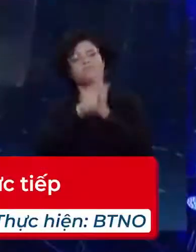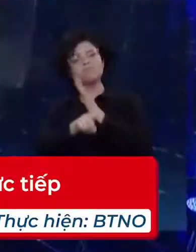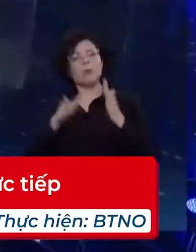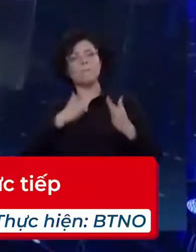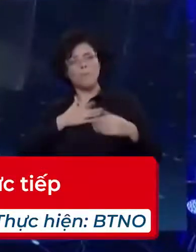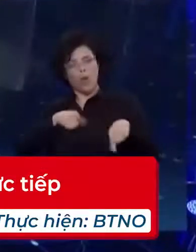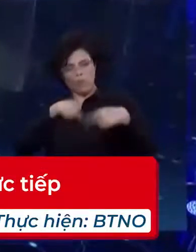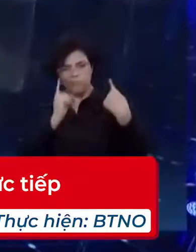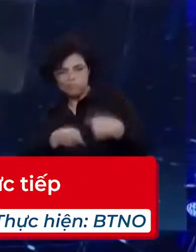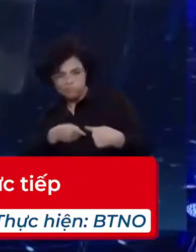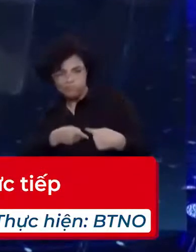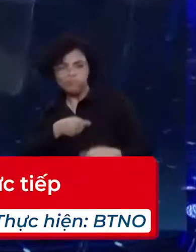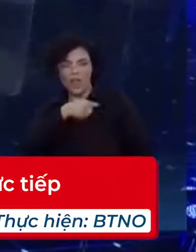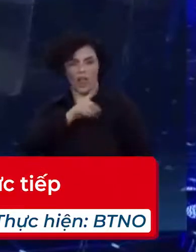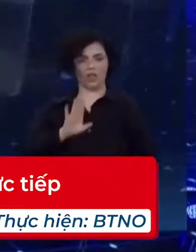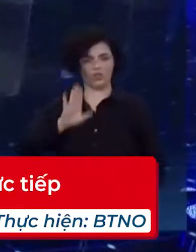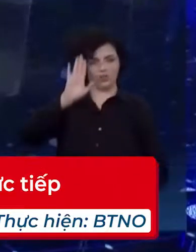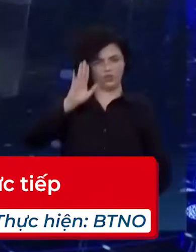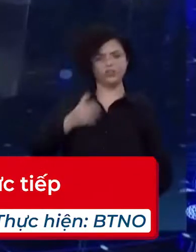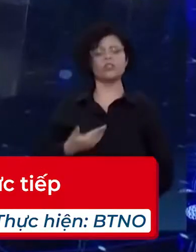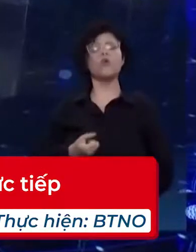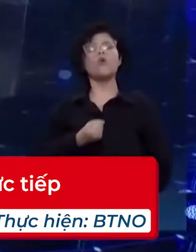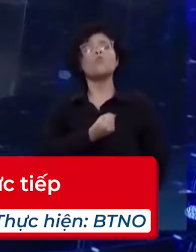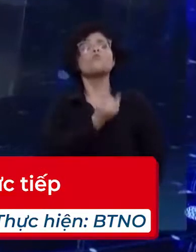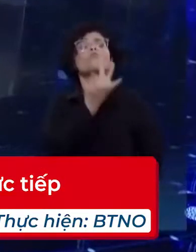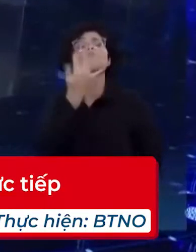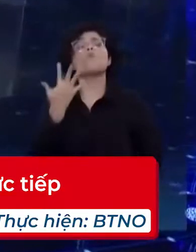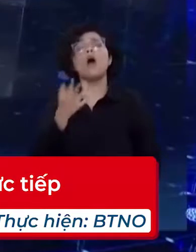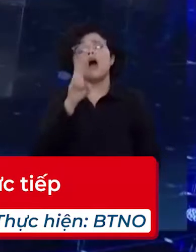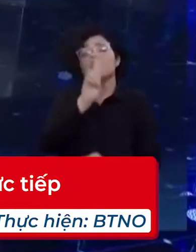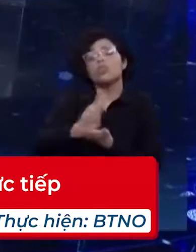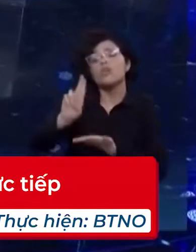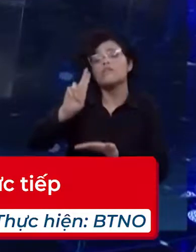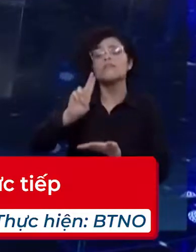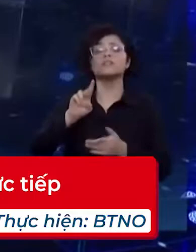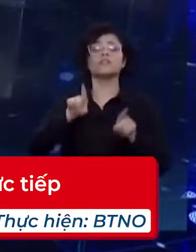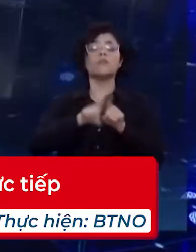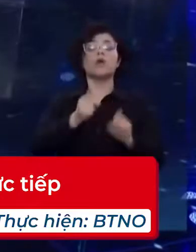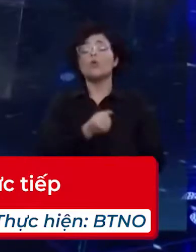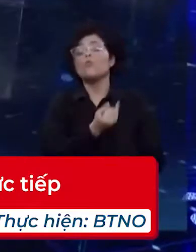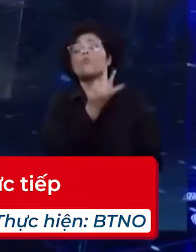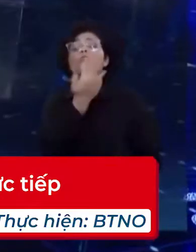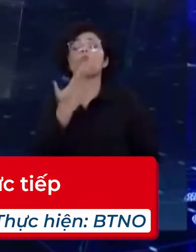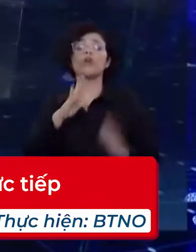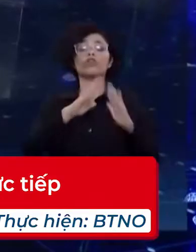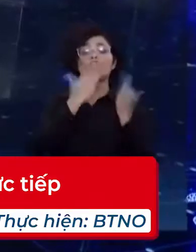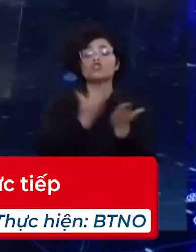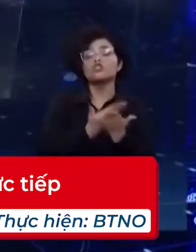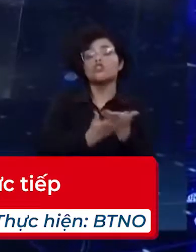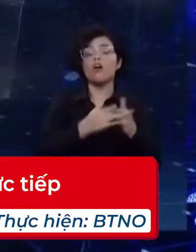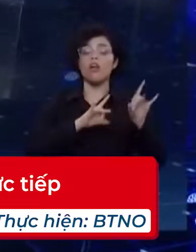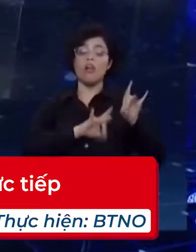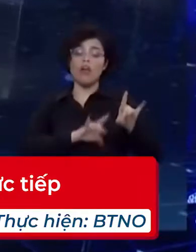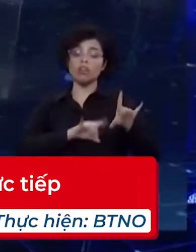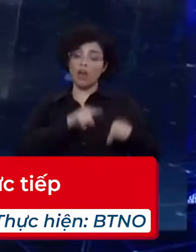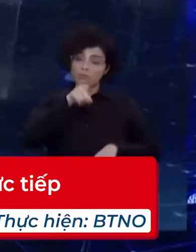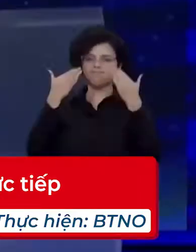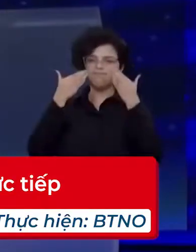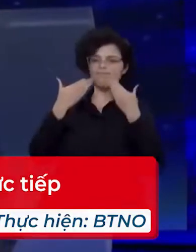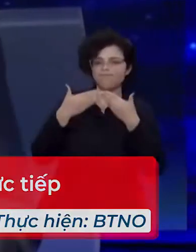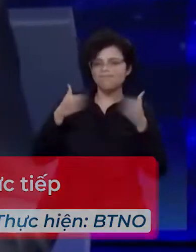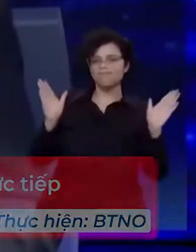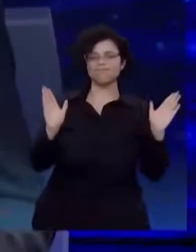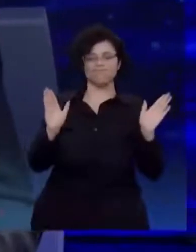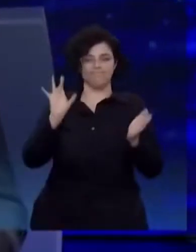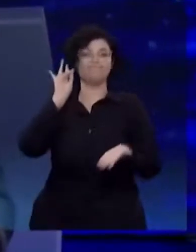Trước thêm vòng 2 bầu cử tổng thống Brazil dự kiến diễn ra vào cuối tháng này, ứng cư viên cánh tả Lula da Silva cùng đương kim tổng